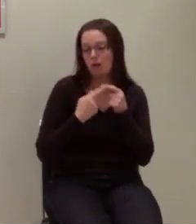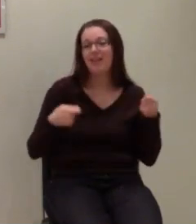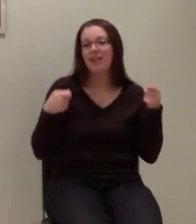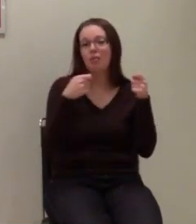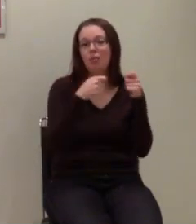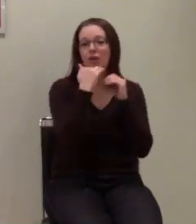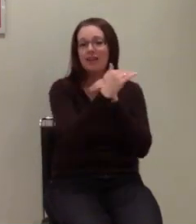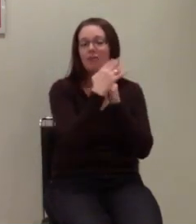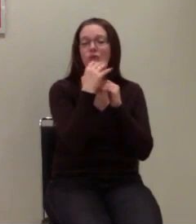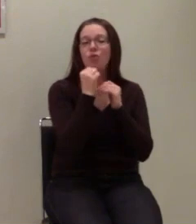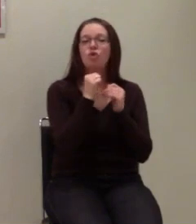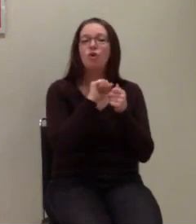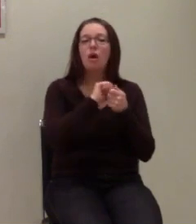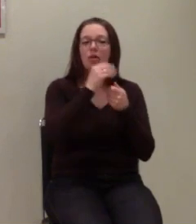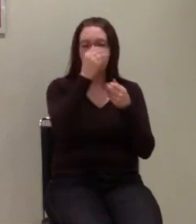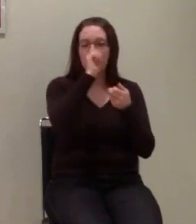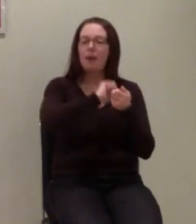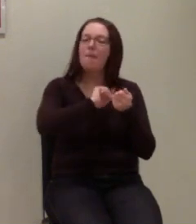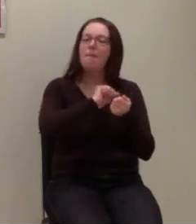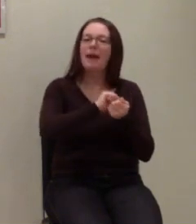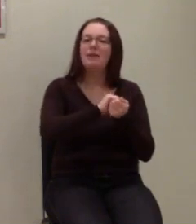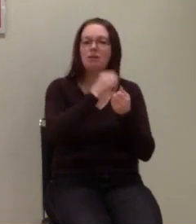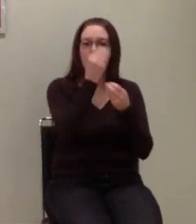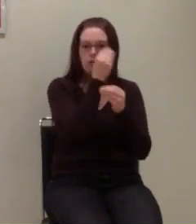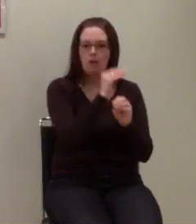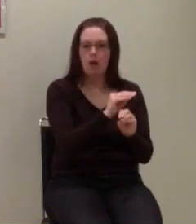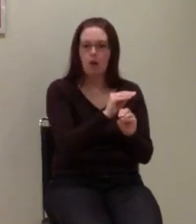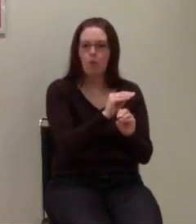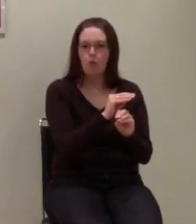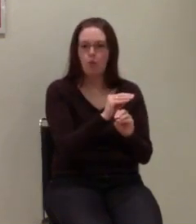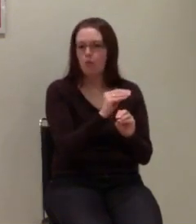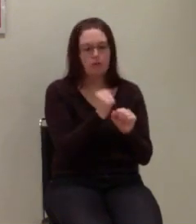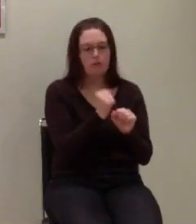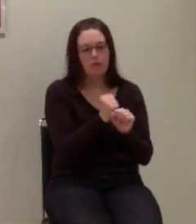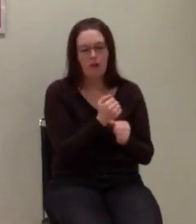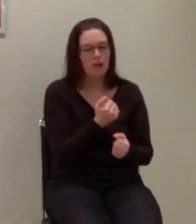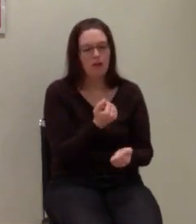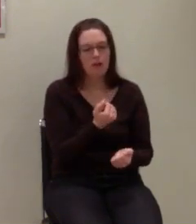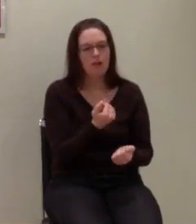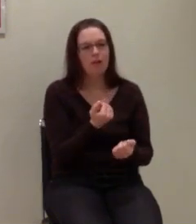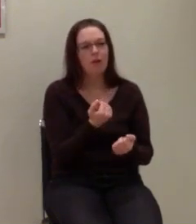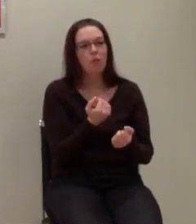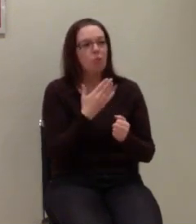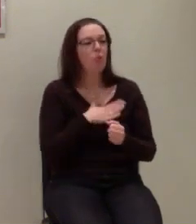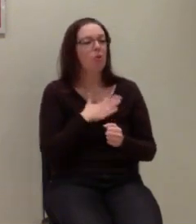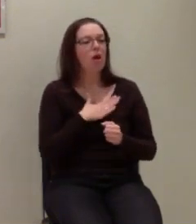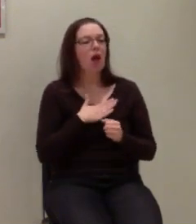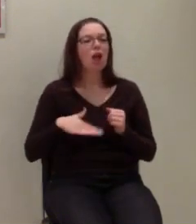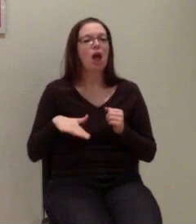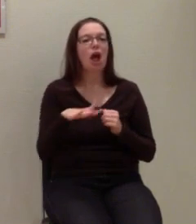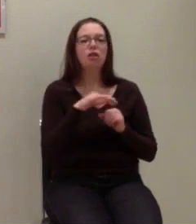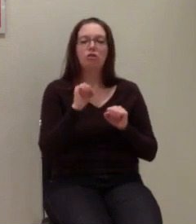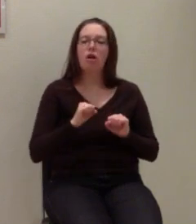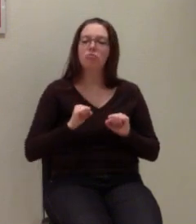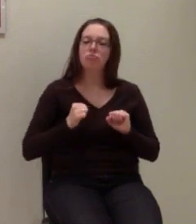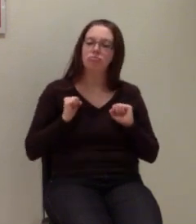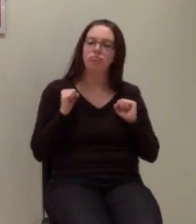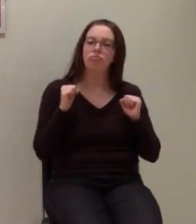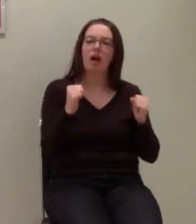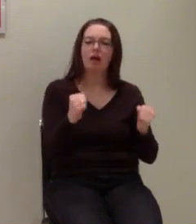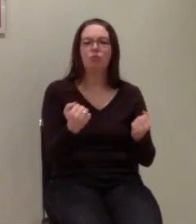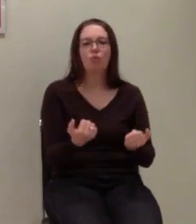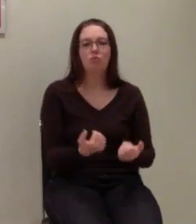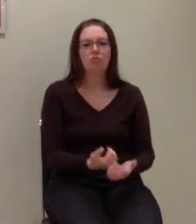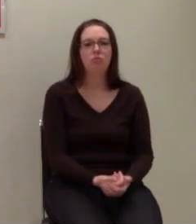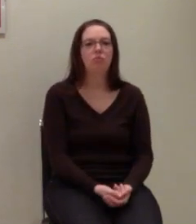eine Pressemitteilung in der Hinsicht machen. Das ist das Mindeste. Und wir können gerne in Hessen versuchen, eine Aktion zu starten. Also nichts